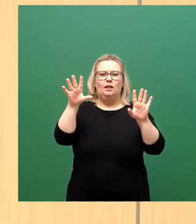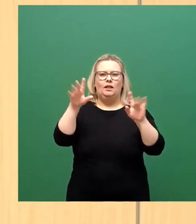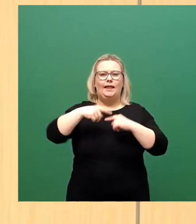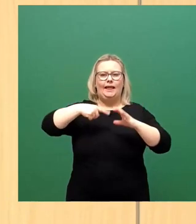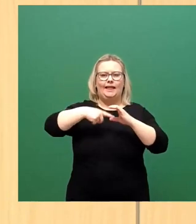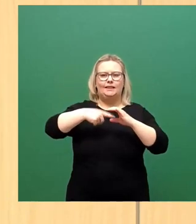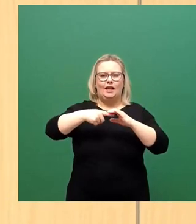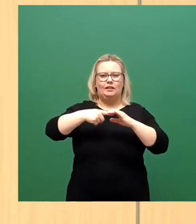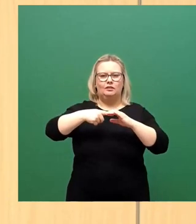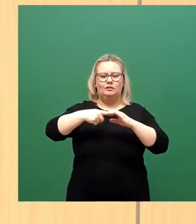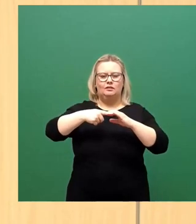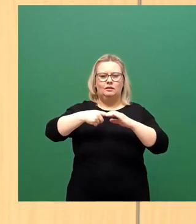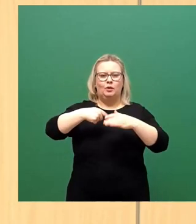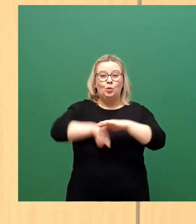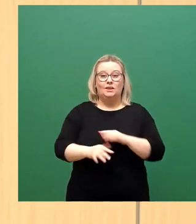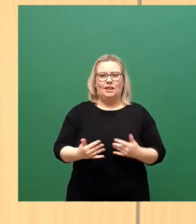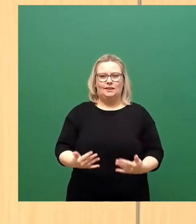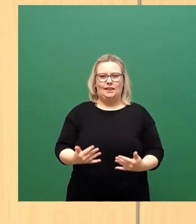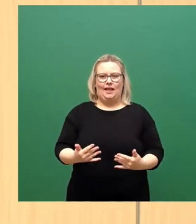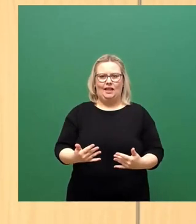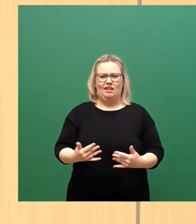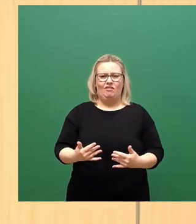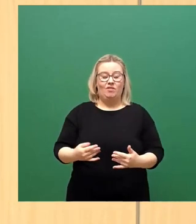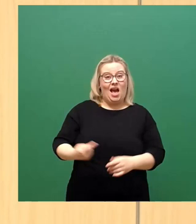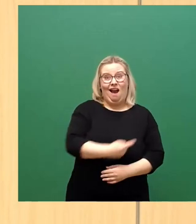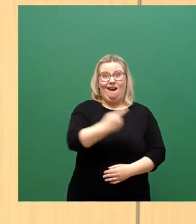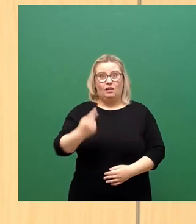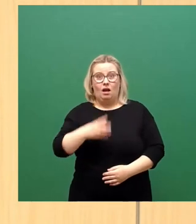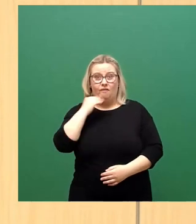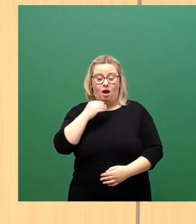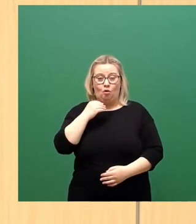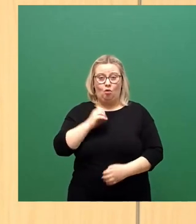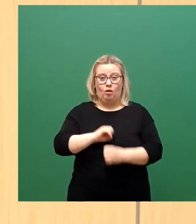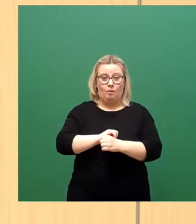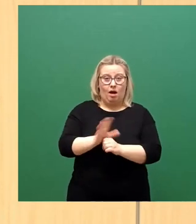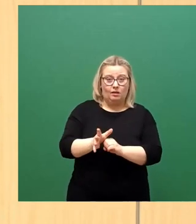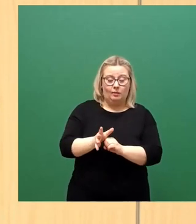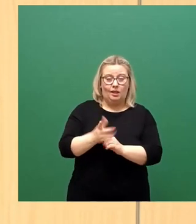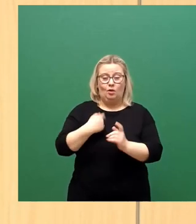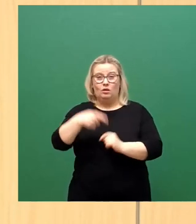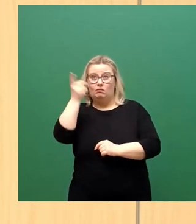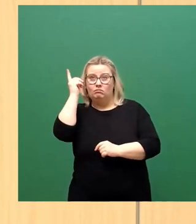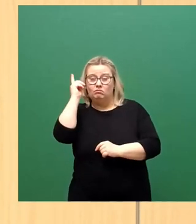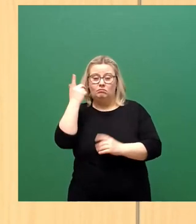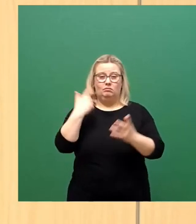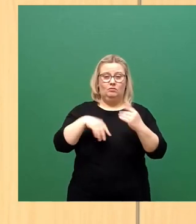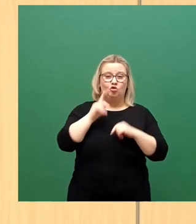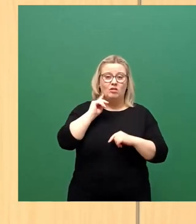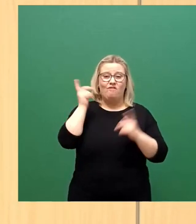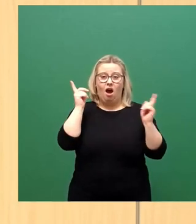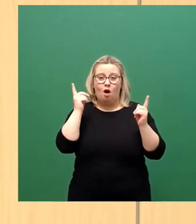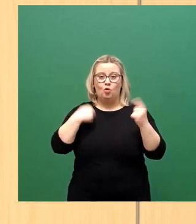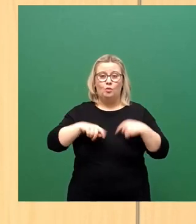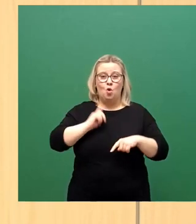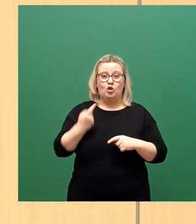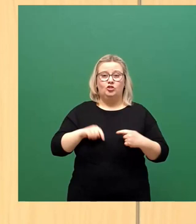eingereicht mit den Erfahrungen von einem Jahr Pandemie und nachdrücklichen Warnungen von Wissenschaftlern und Wissenschaftlerinnen vor einer Herbstwelle im